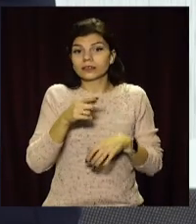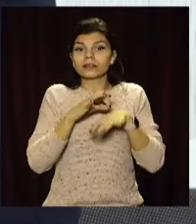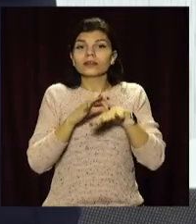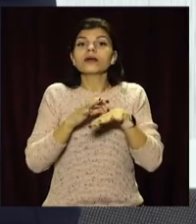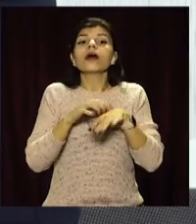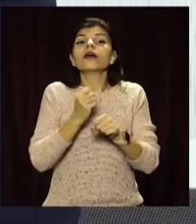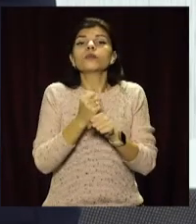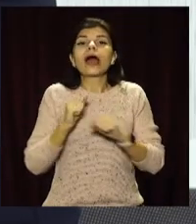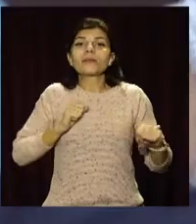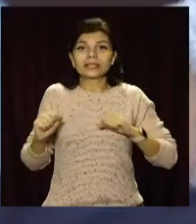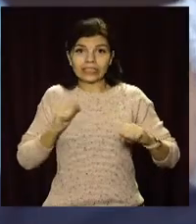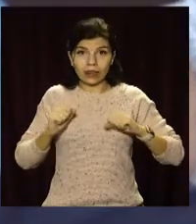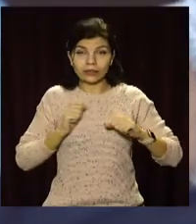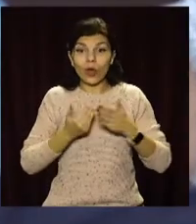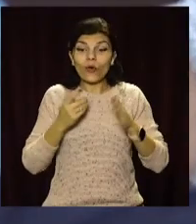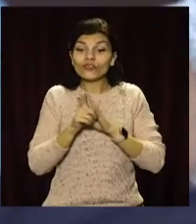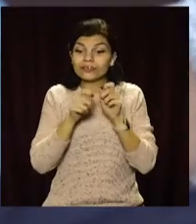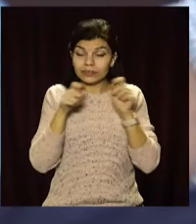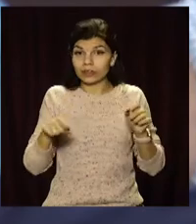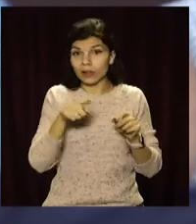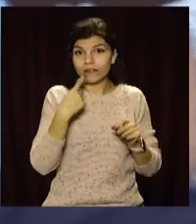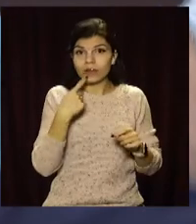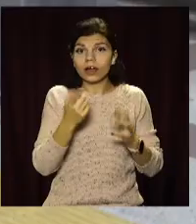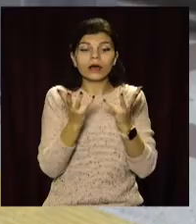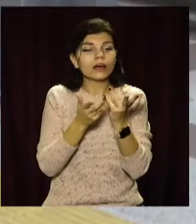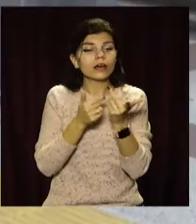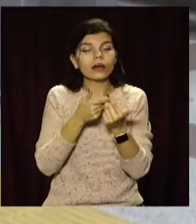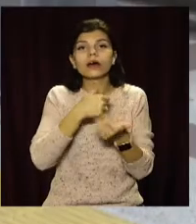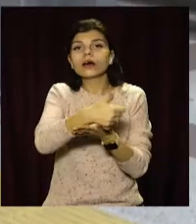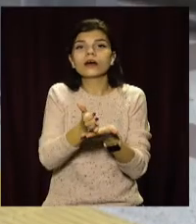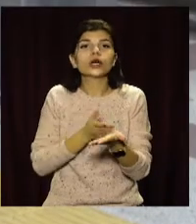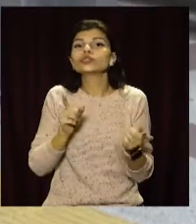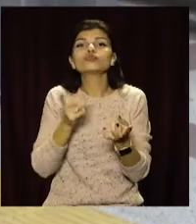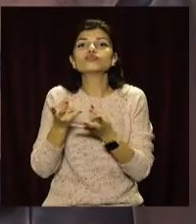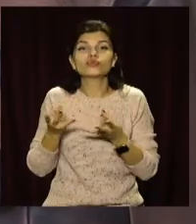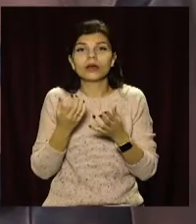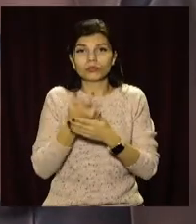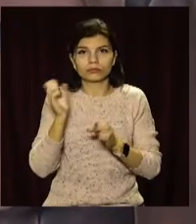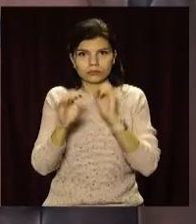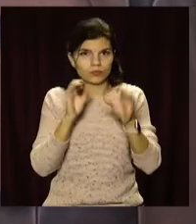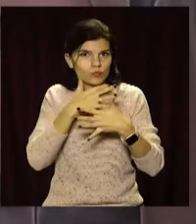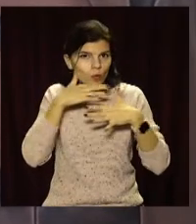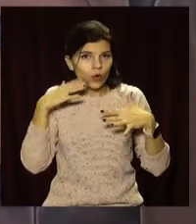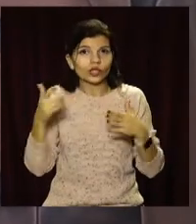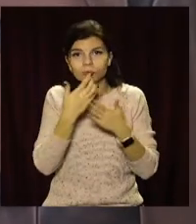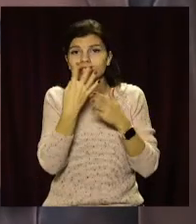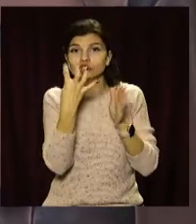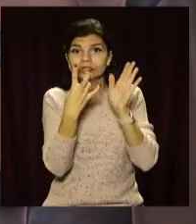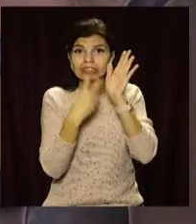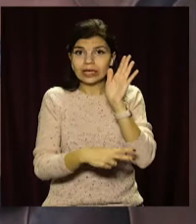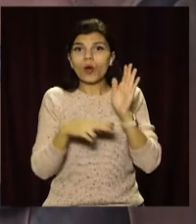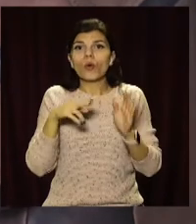адміністратором з моменту його відкриття. За цей час, каже, перелік послуг, що надають, значно збільшився. Зараз їх більше, ніж 470.